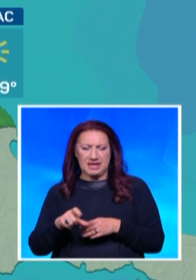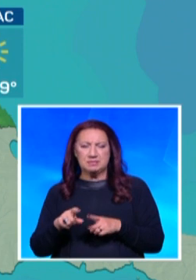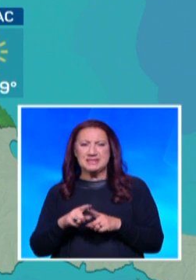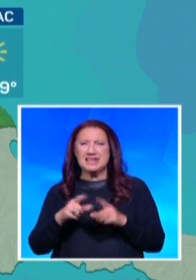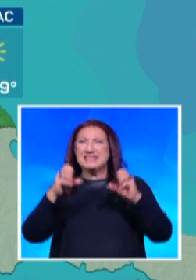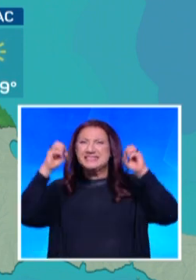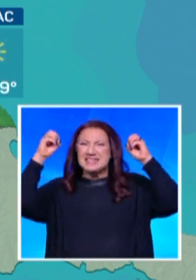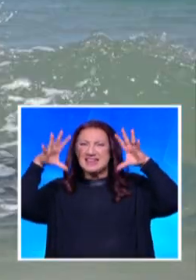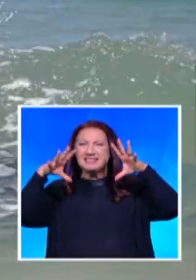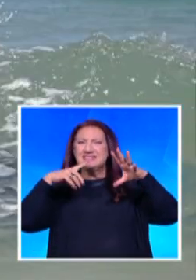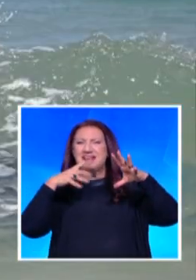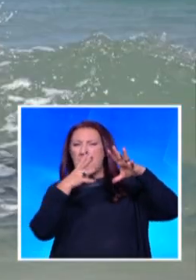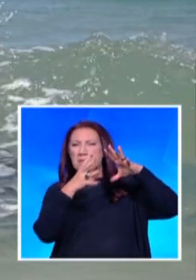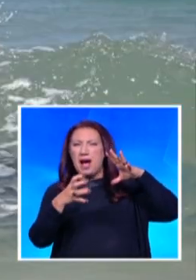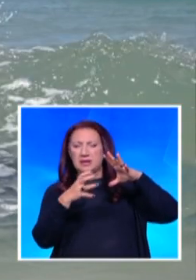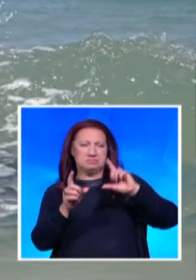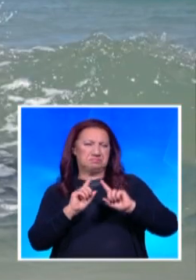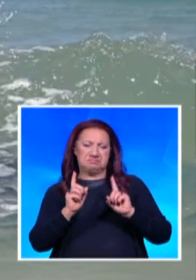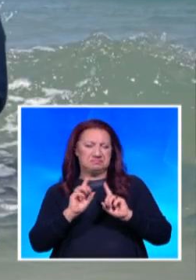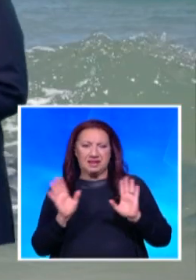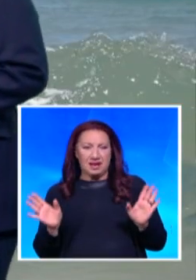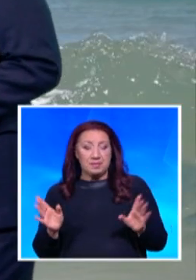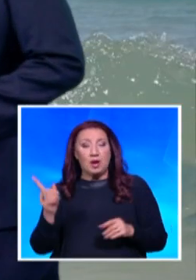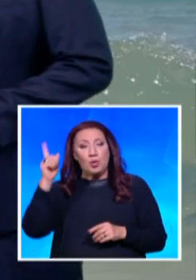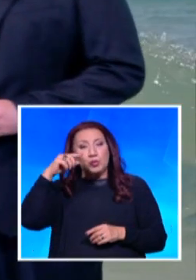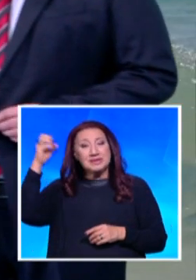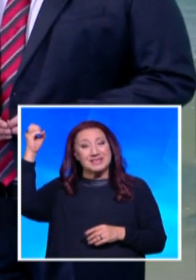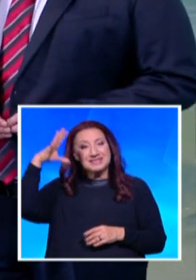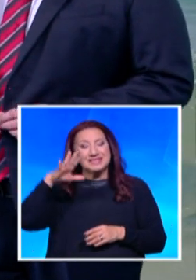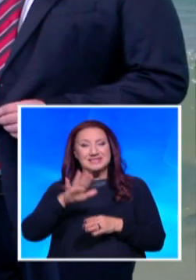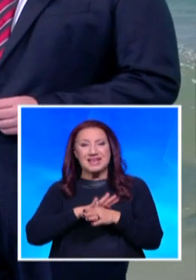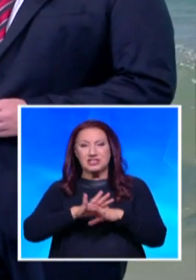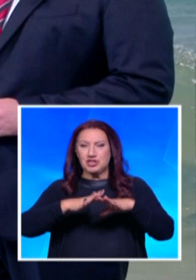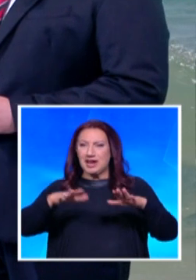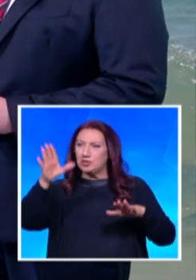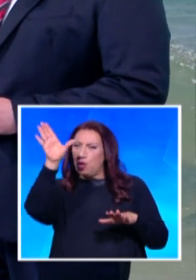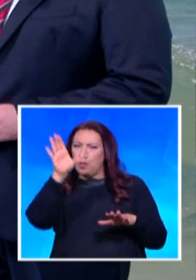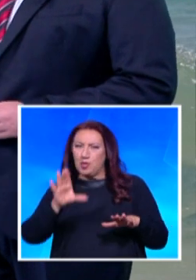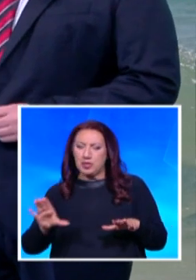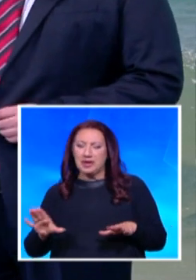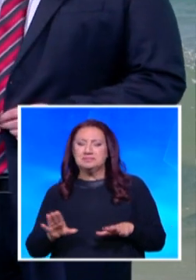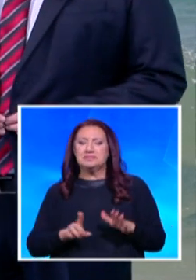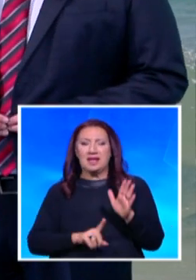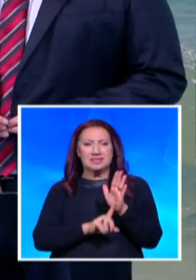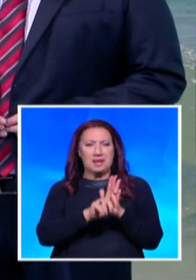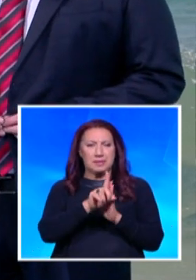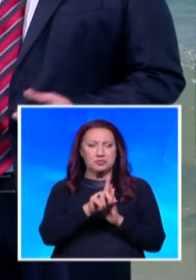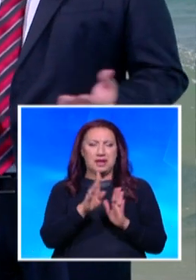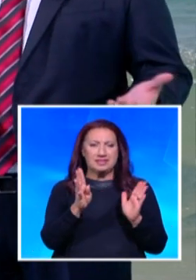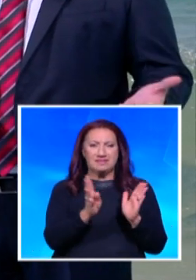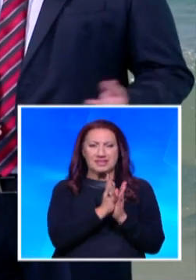ЗАЛЕЗАТ НА ТЯМБОЛА